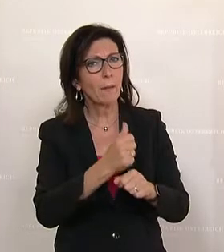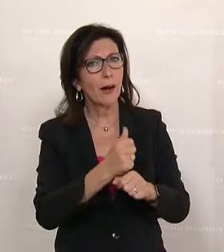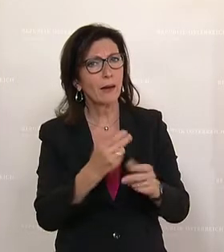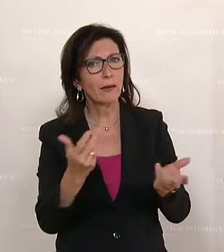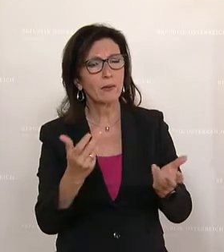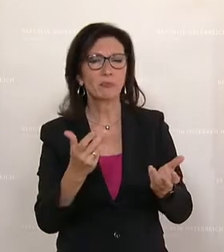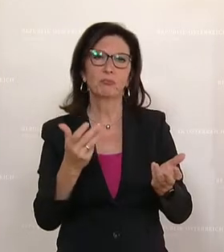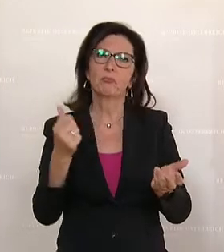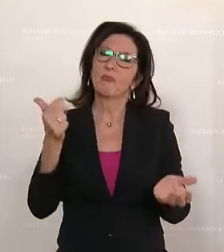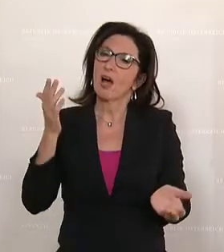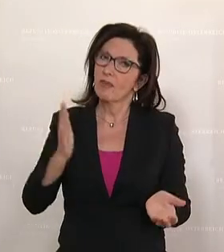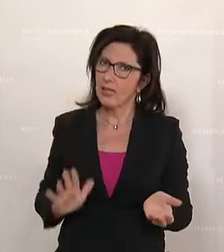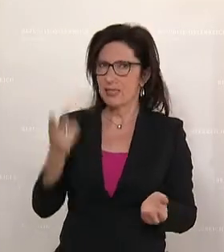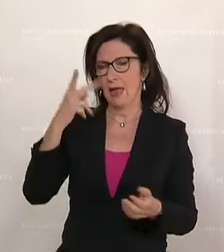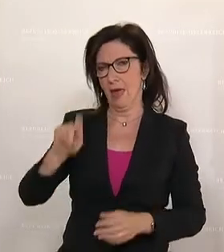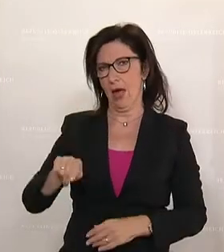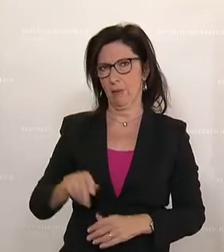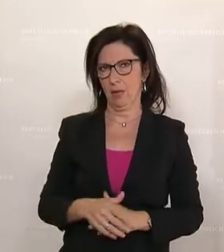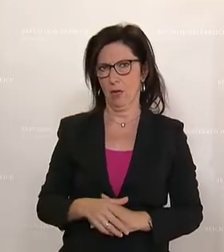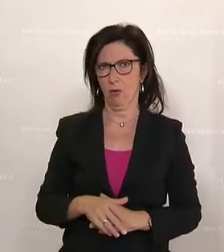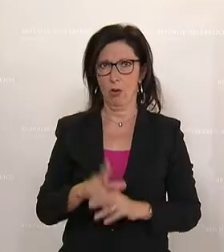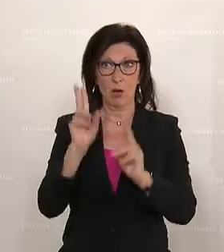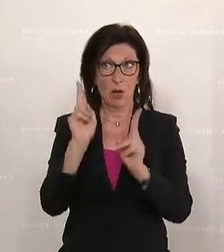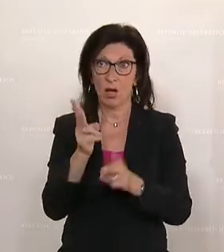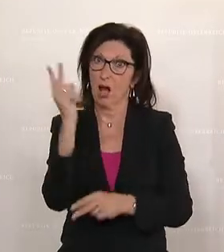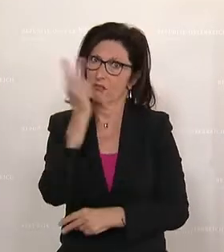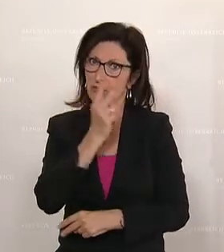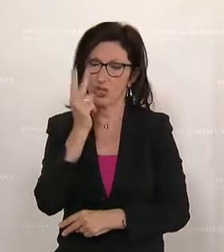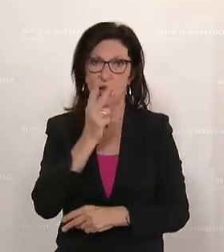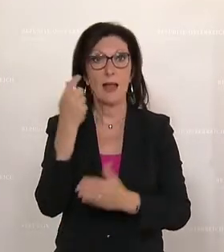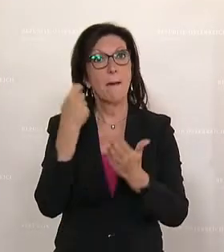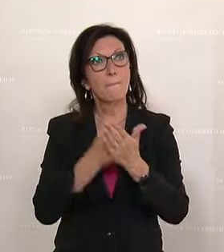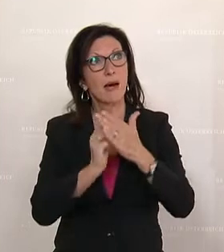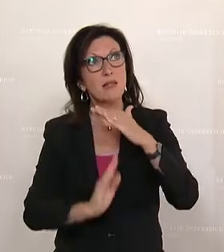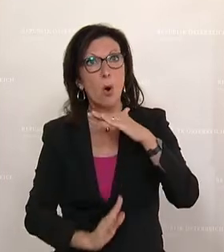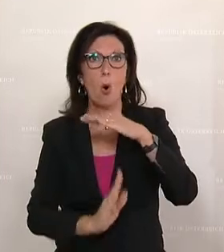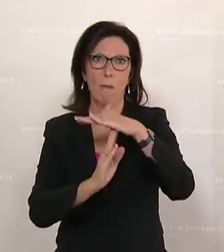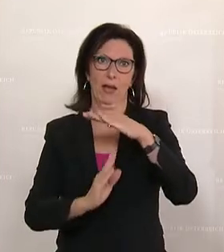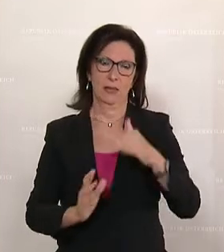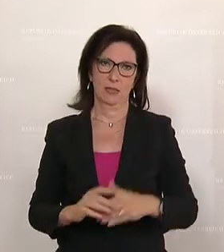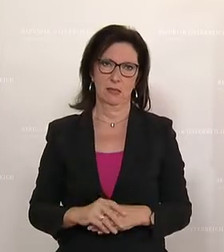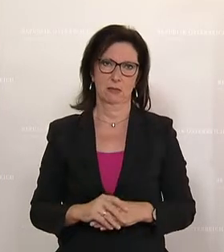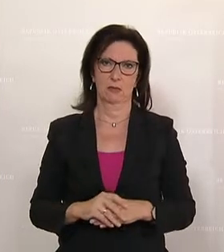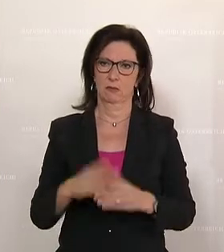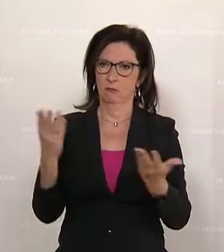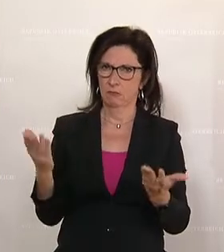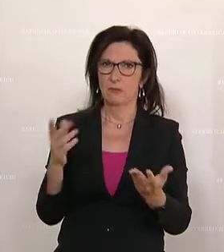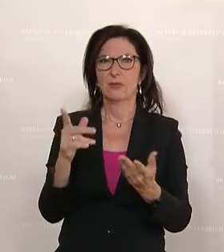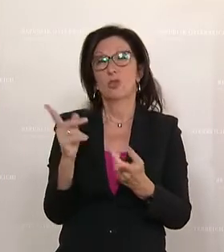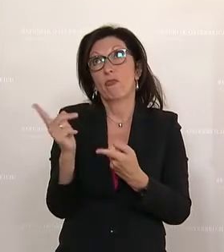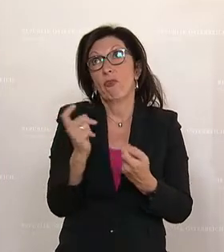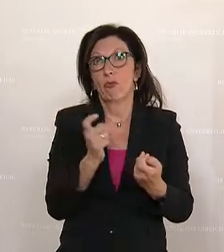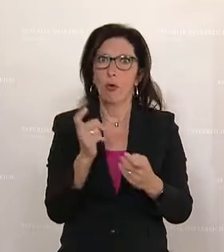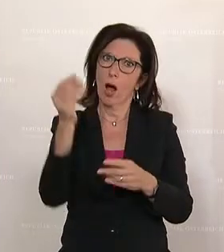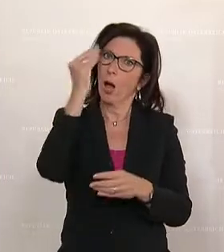Also zum einen, Herr Abgeordneter, ist es total nachvollziehbar, dass Preisdeckel, Preisobergrenzen verführerisch als die beste Lösung